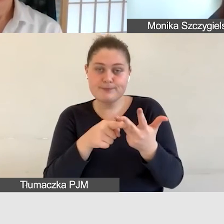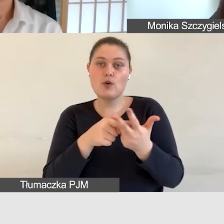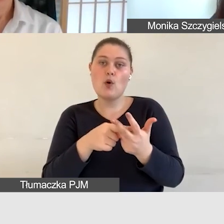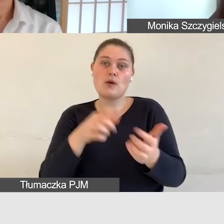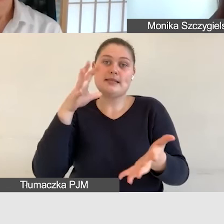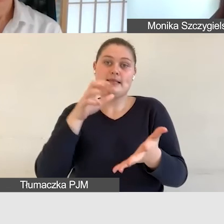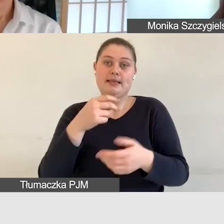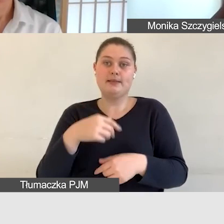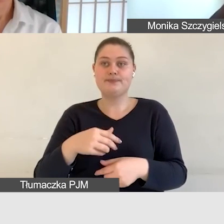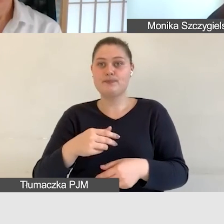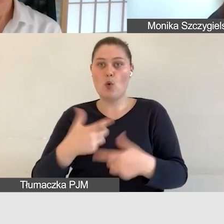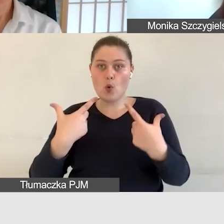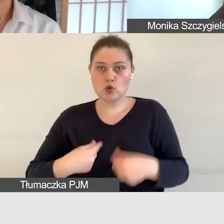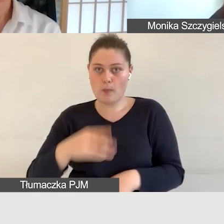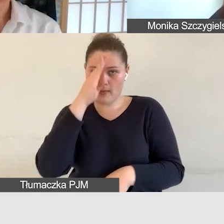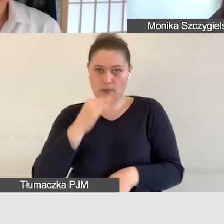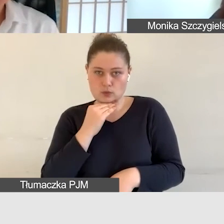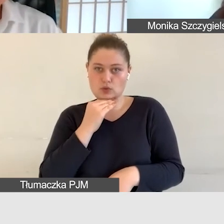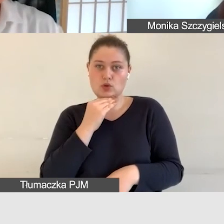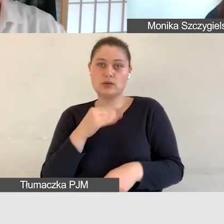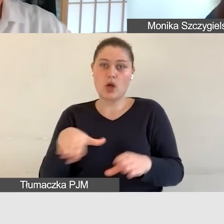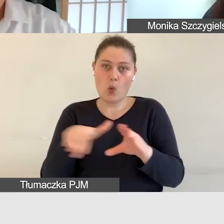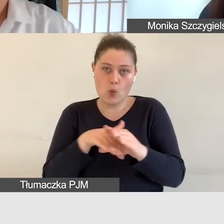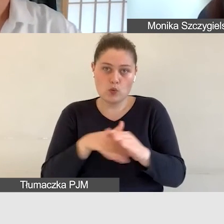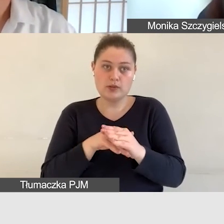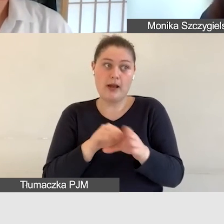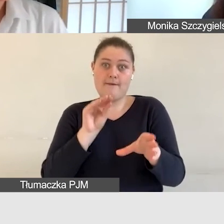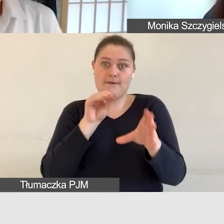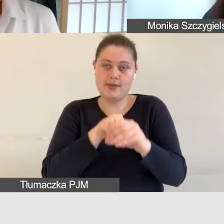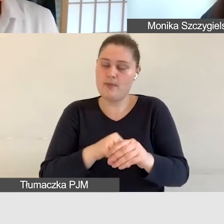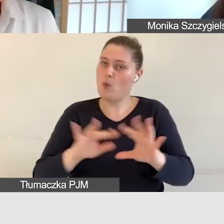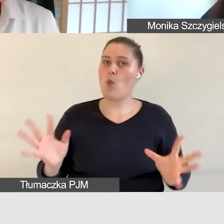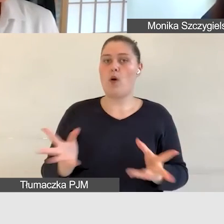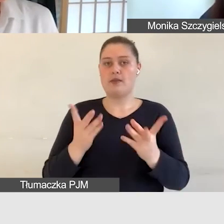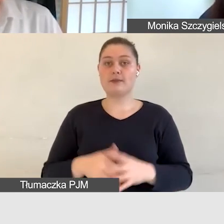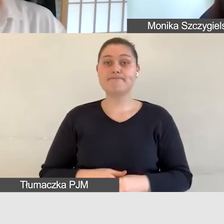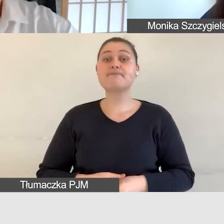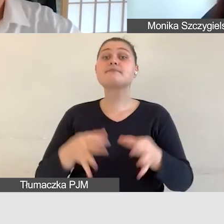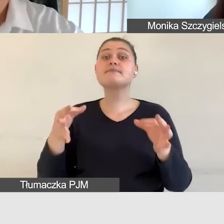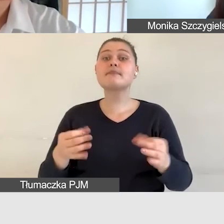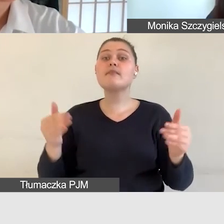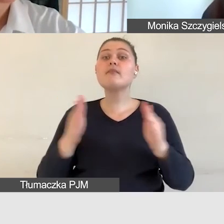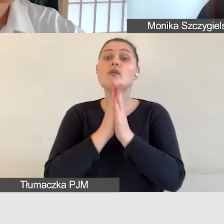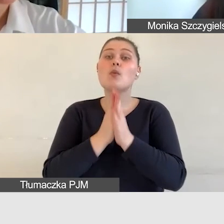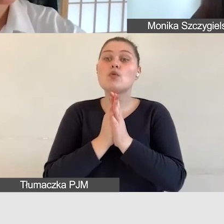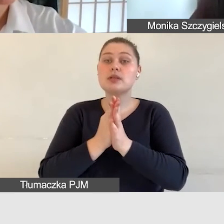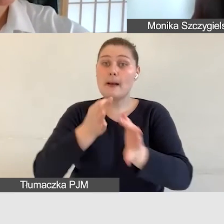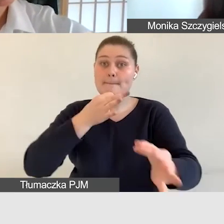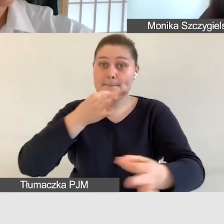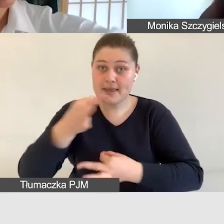zapraszam Państwa serdecznie do zadawania pytań czy to na temat dostępności zajęć akademickich czy